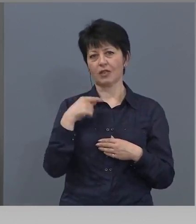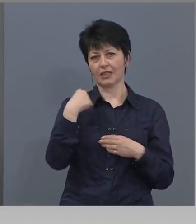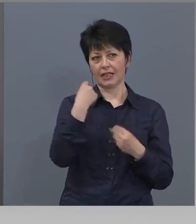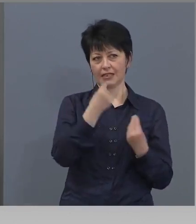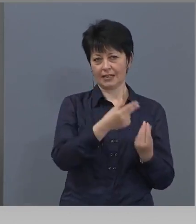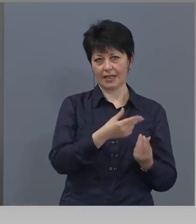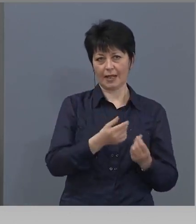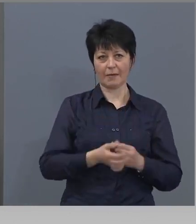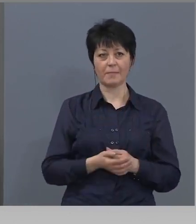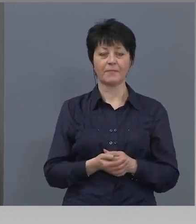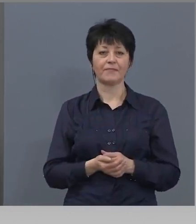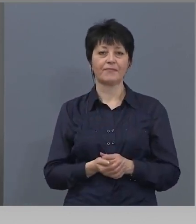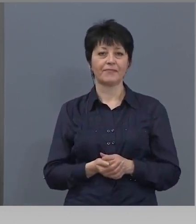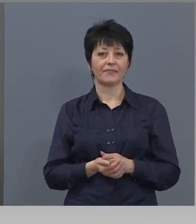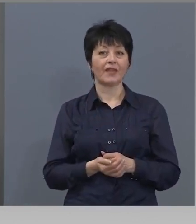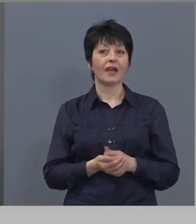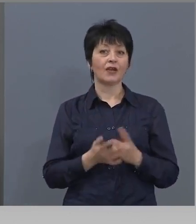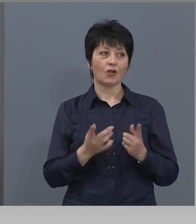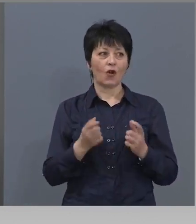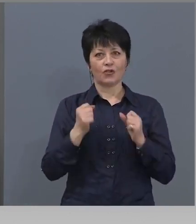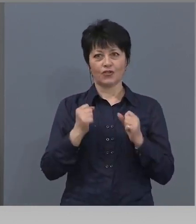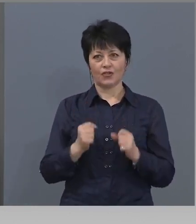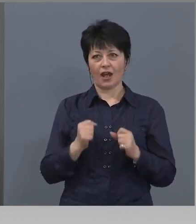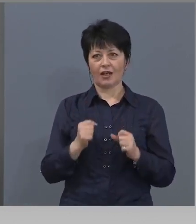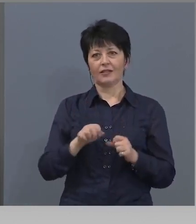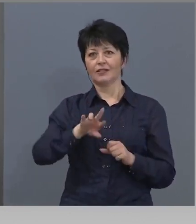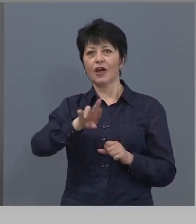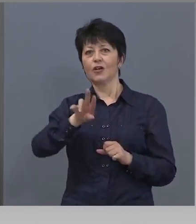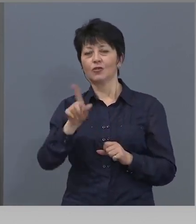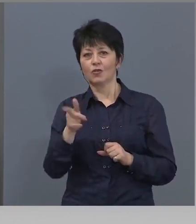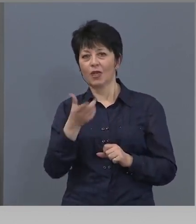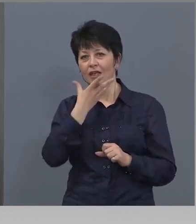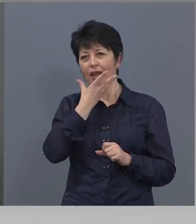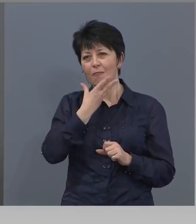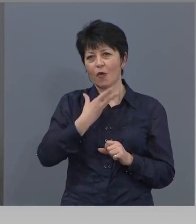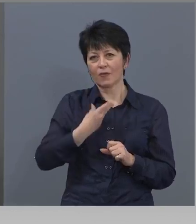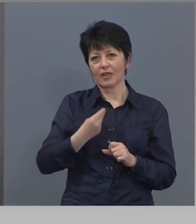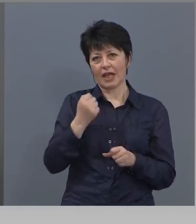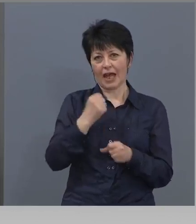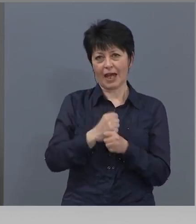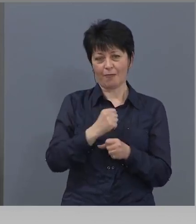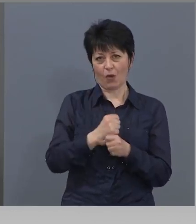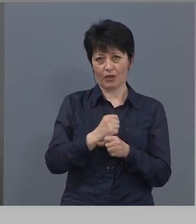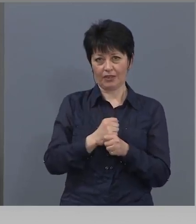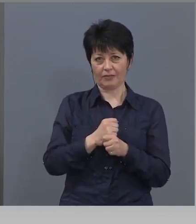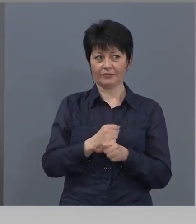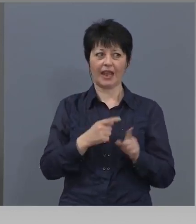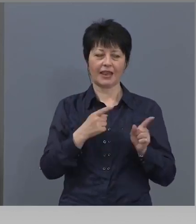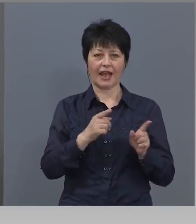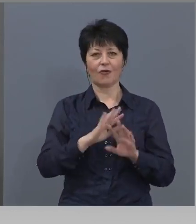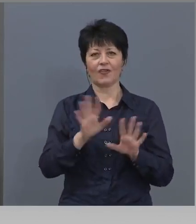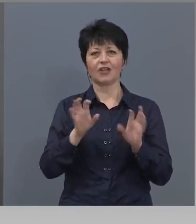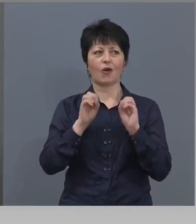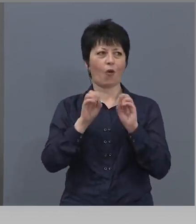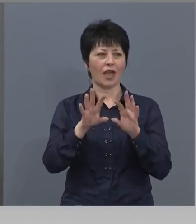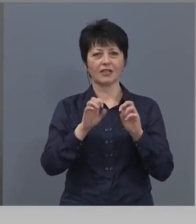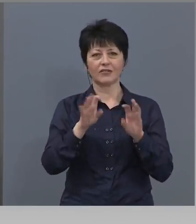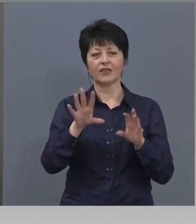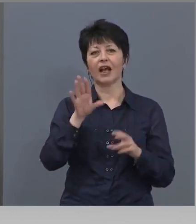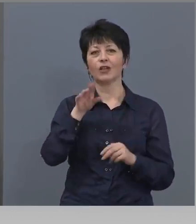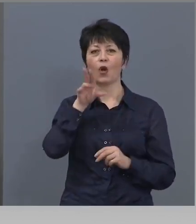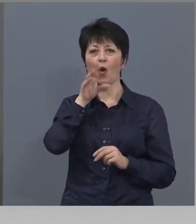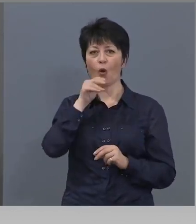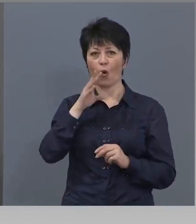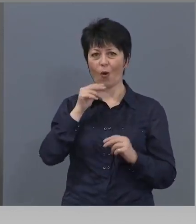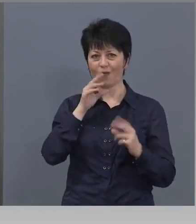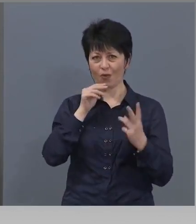благодаря. Но те чакат другите владици да се върне да работи. Него го излъчика като говорител на всичките